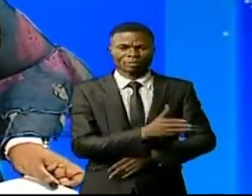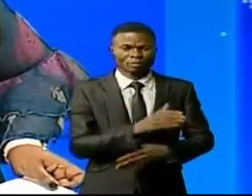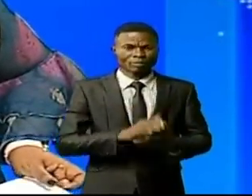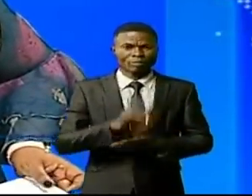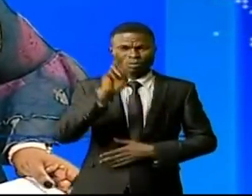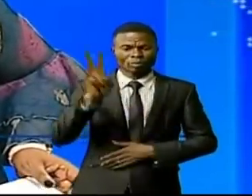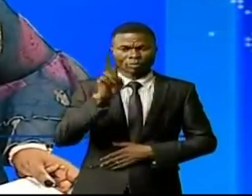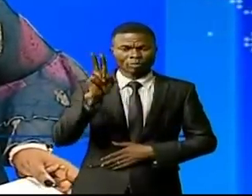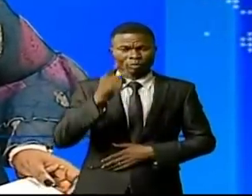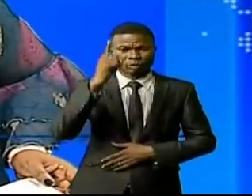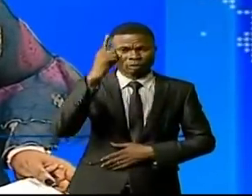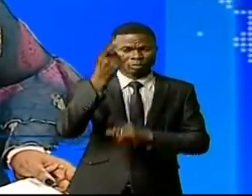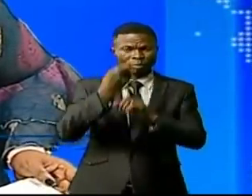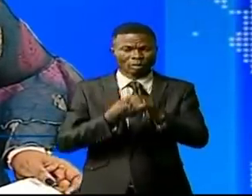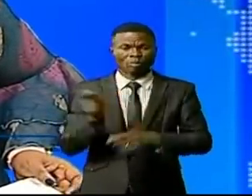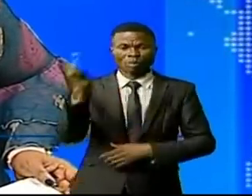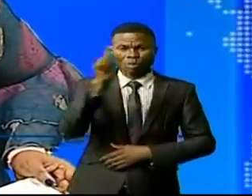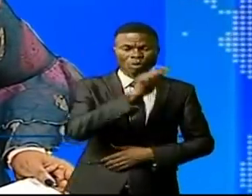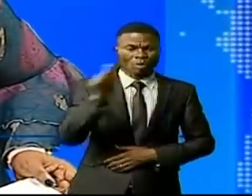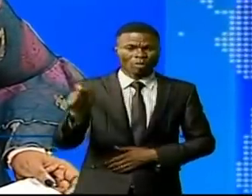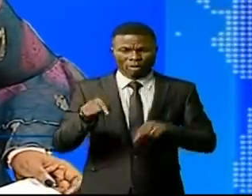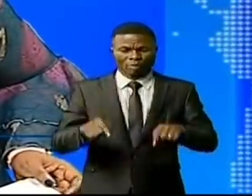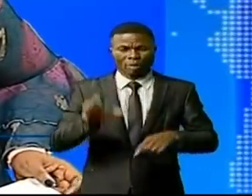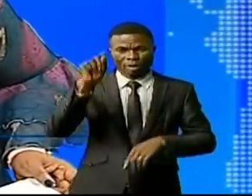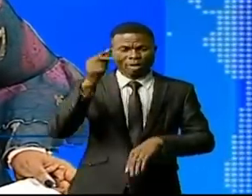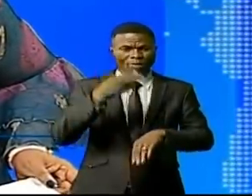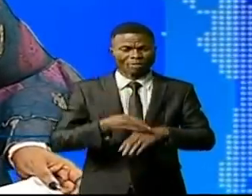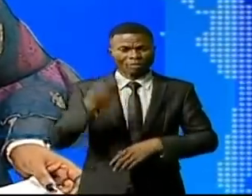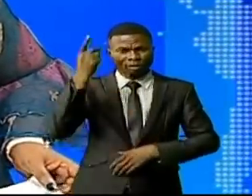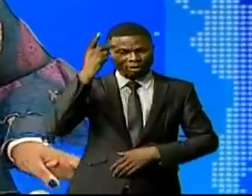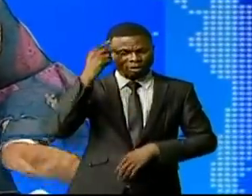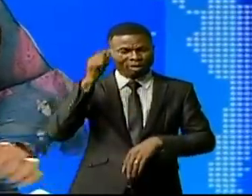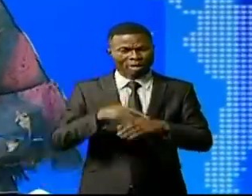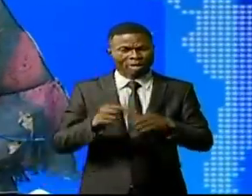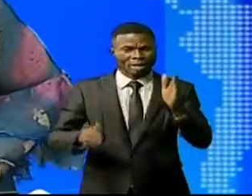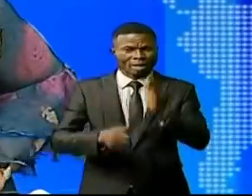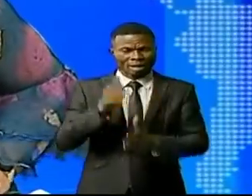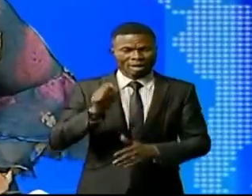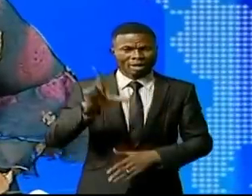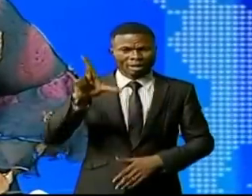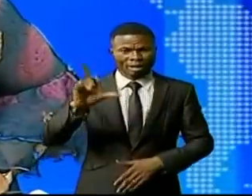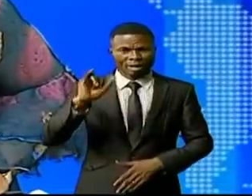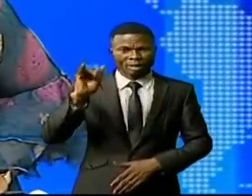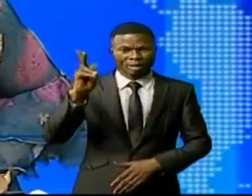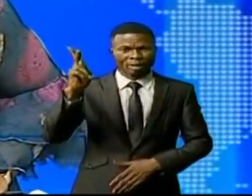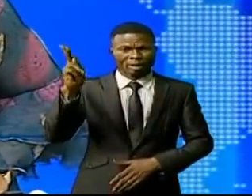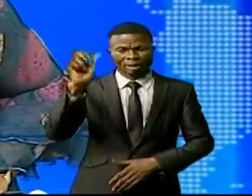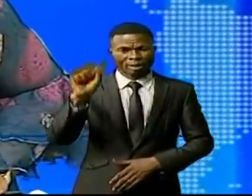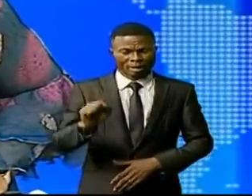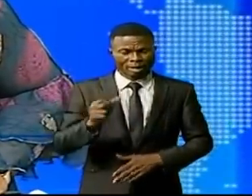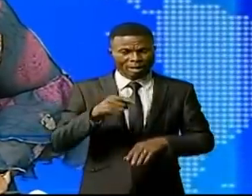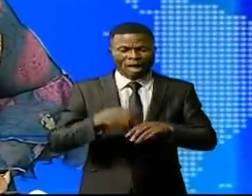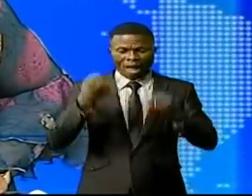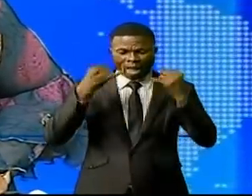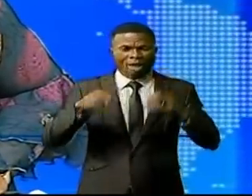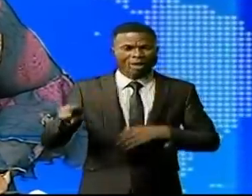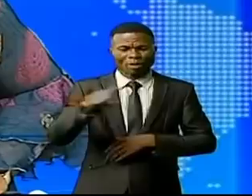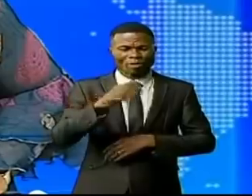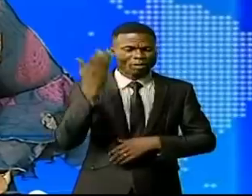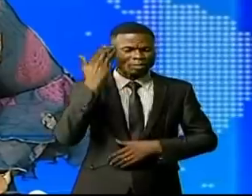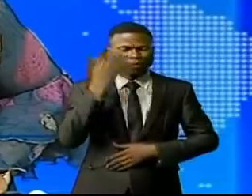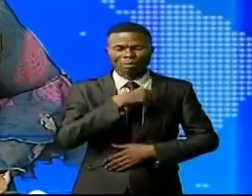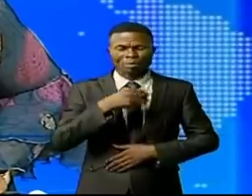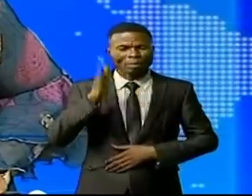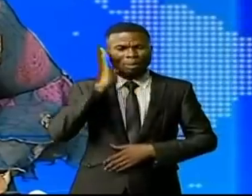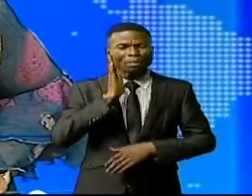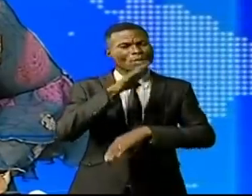Vendredi 1er avril, il est 20h à Kinshasa, une heure de plus à l'Ikassi. C'est l'heure de vous informer, mesdames et messieurs, bonsoir